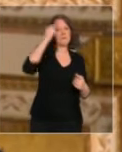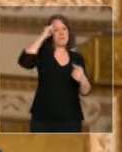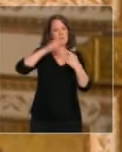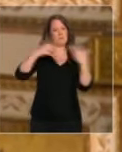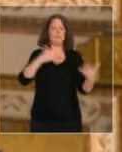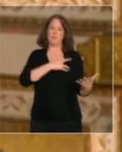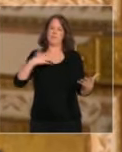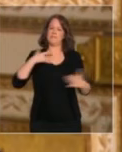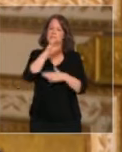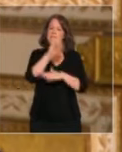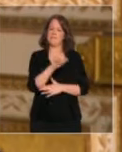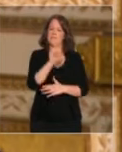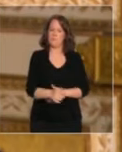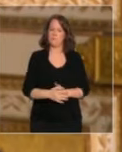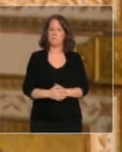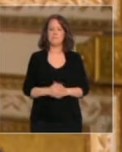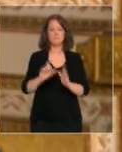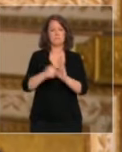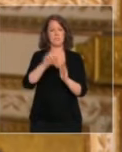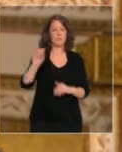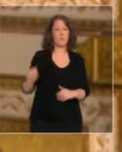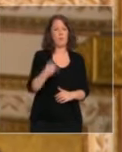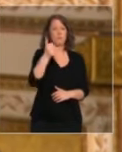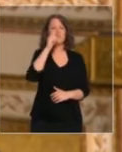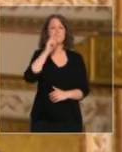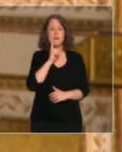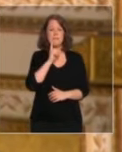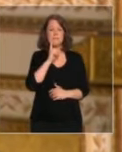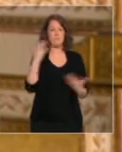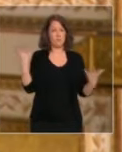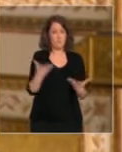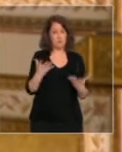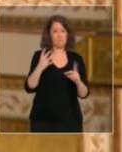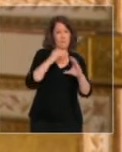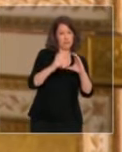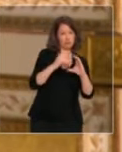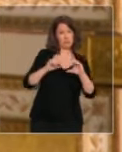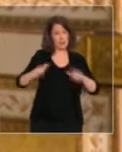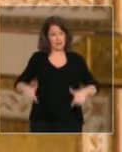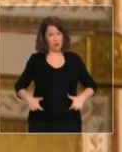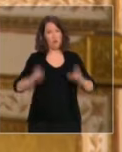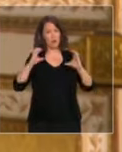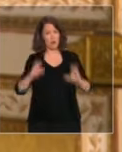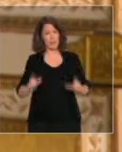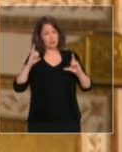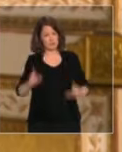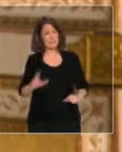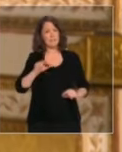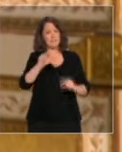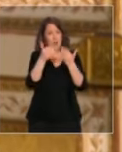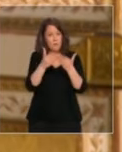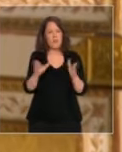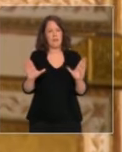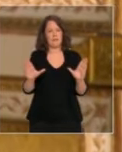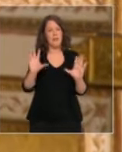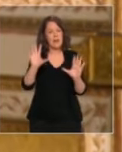A partir du 11 mai, nous rouvrirons progressivement les crèches, les écoles, les collèges et les lycées. C'est pour